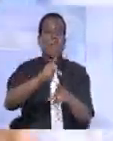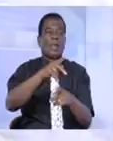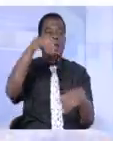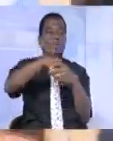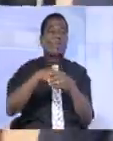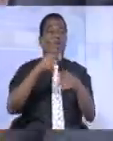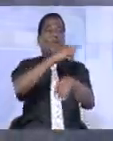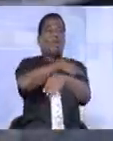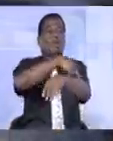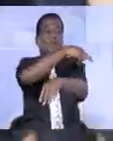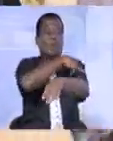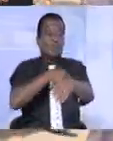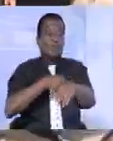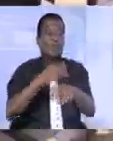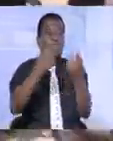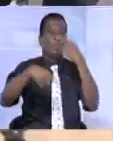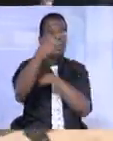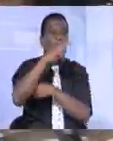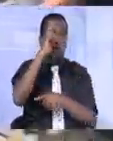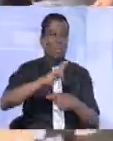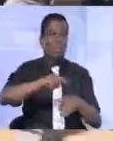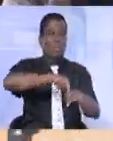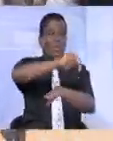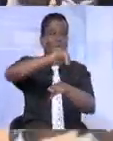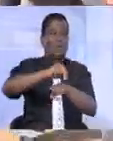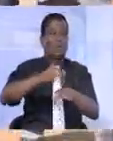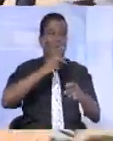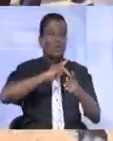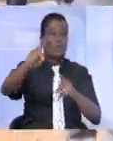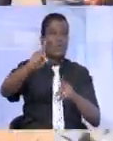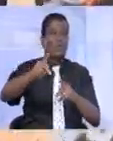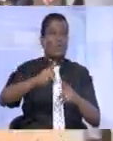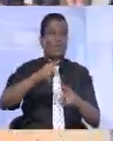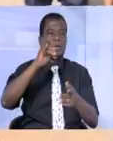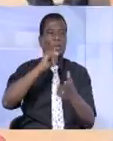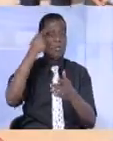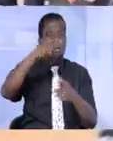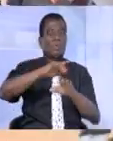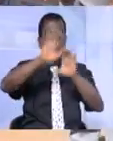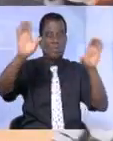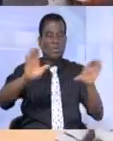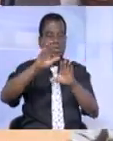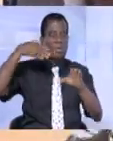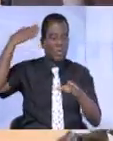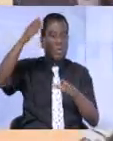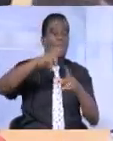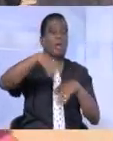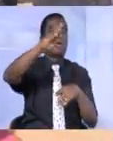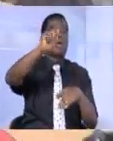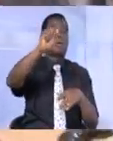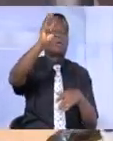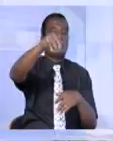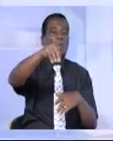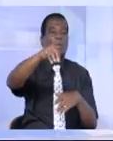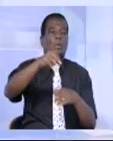dans les centres de santé. Une journée d'hommage nationale aux victimes est prévue pour dimanche prochain à Grand Bassam.